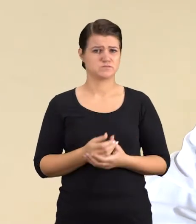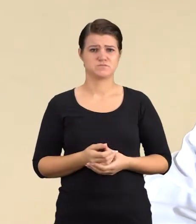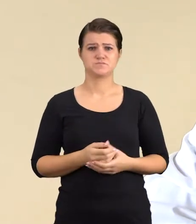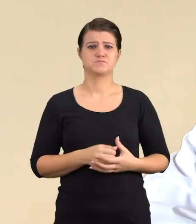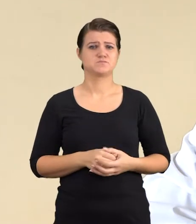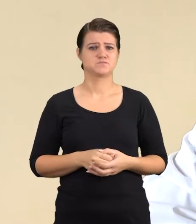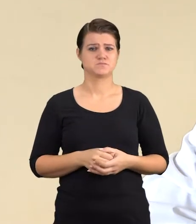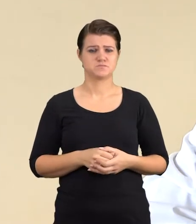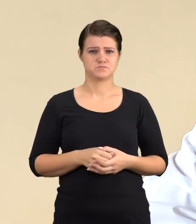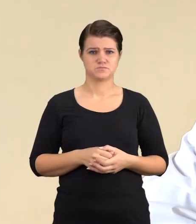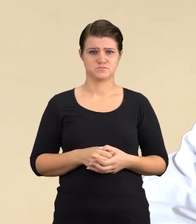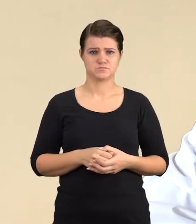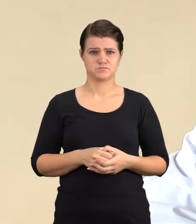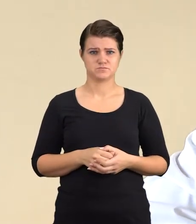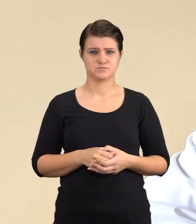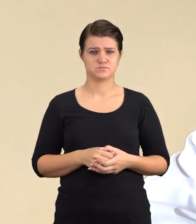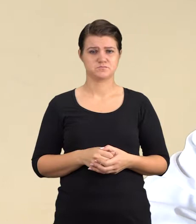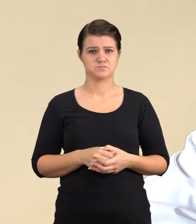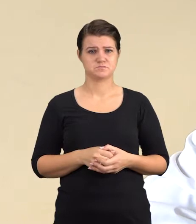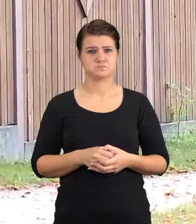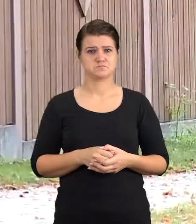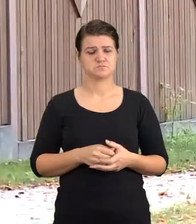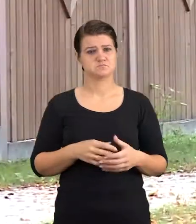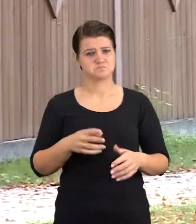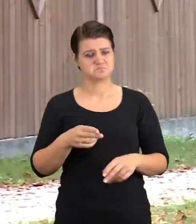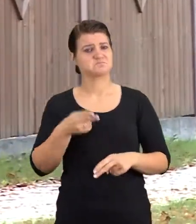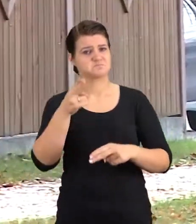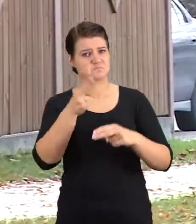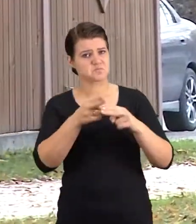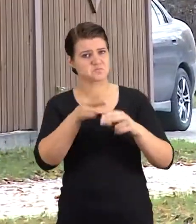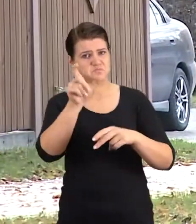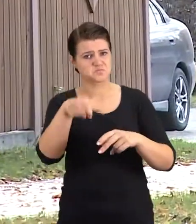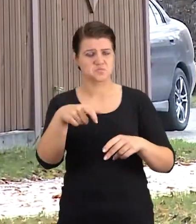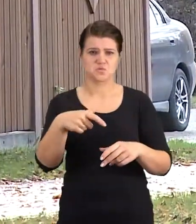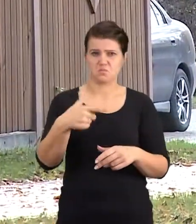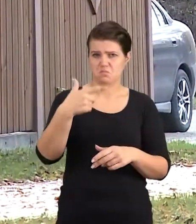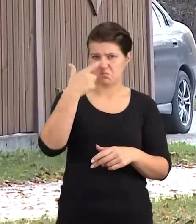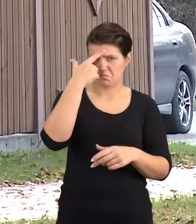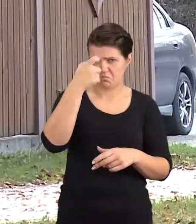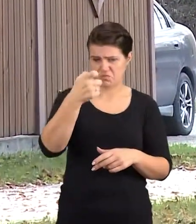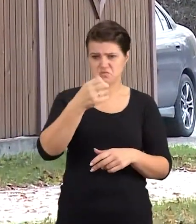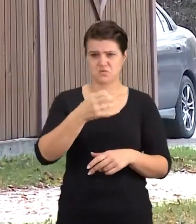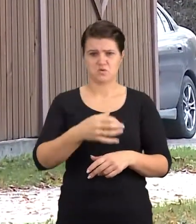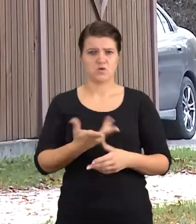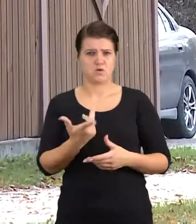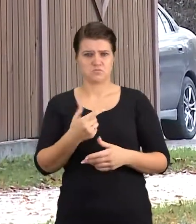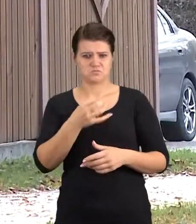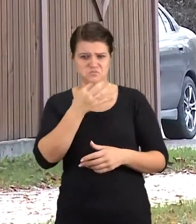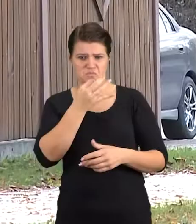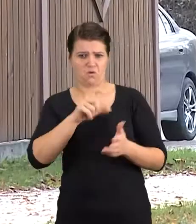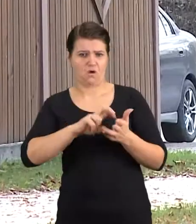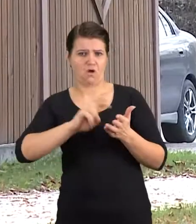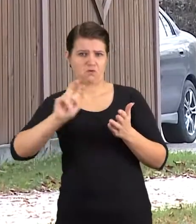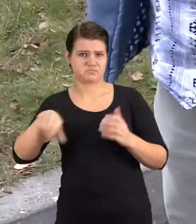ta atsigarėtė kartais pacientui, nu, kaip vaistos. Ligonį pykti. Neslepia, kad neleidžiant rūkyti, jie tiesiog atsisakys